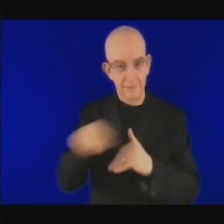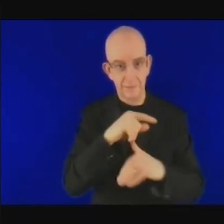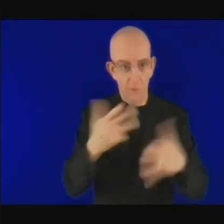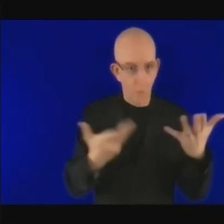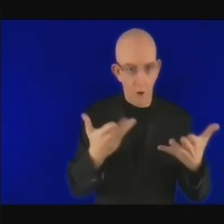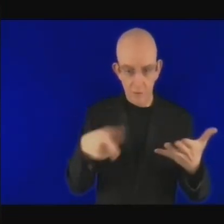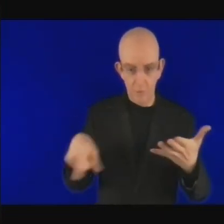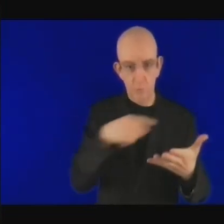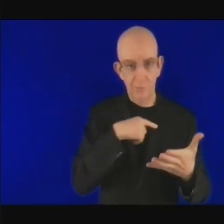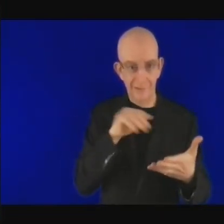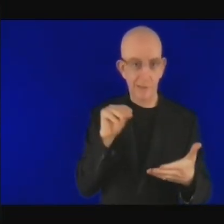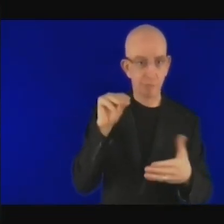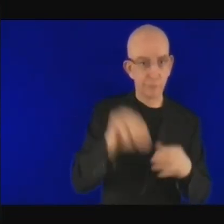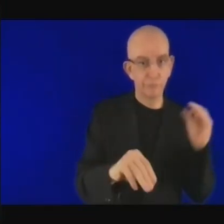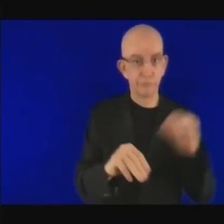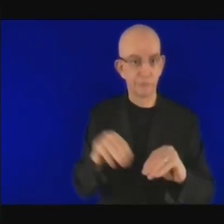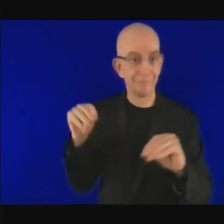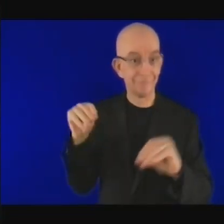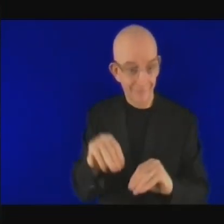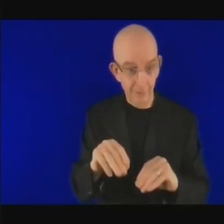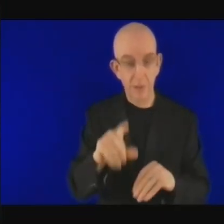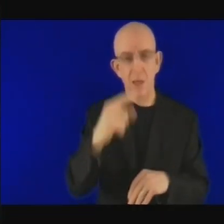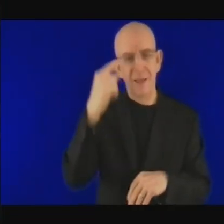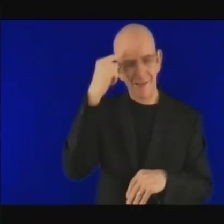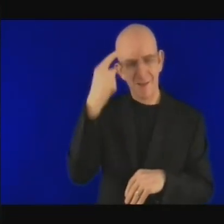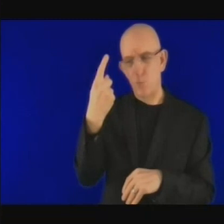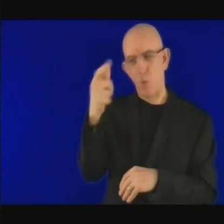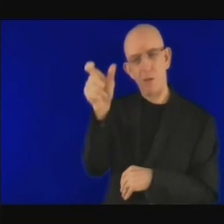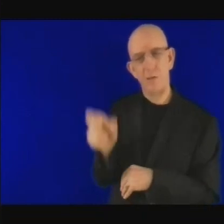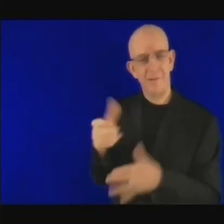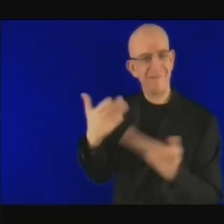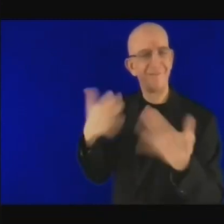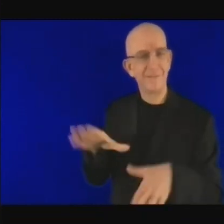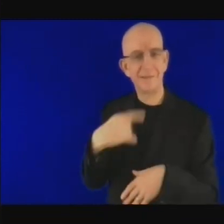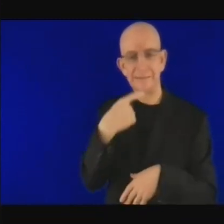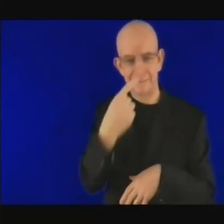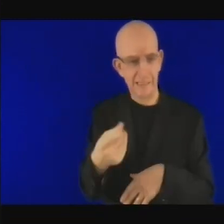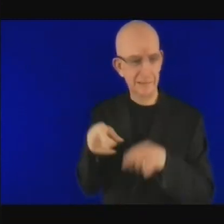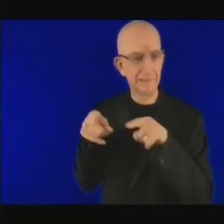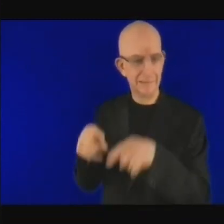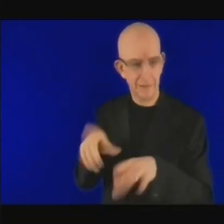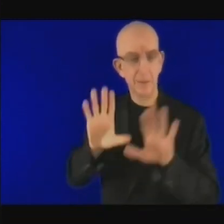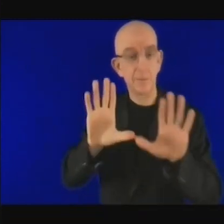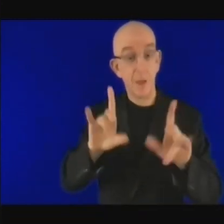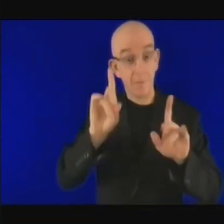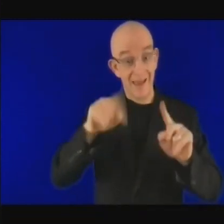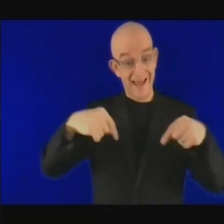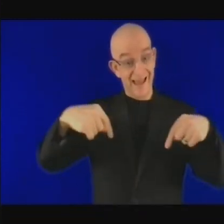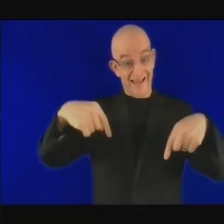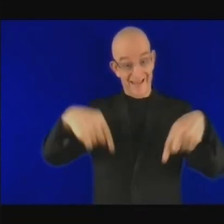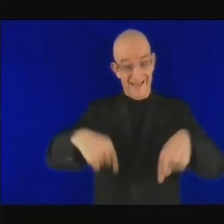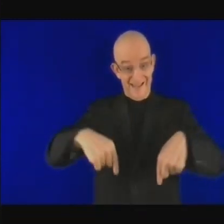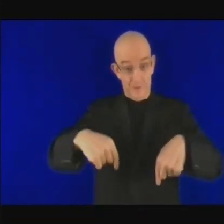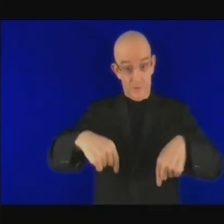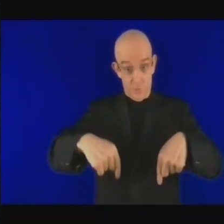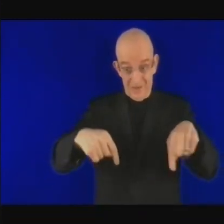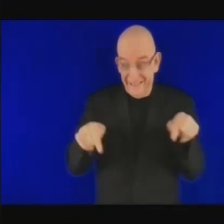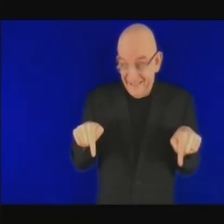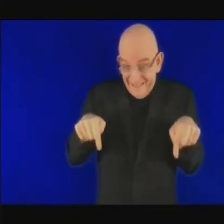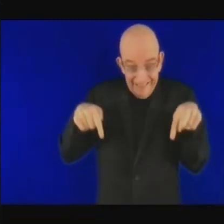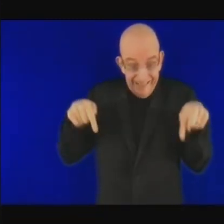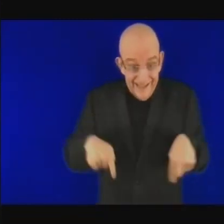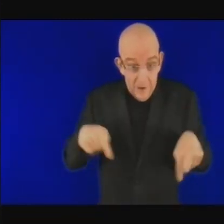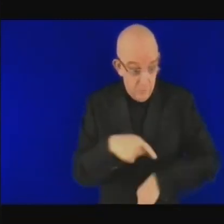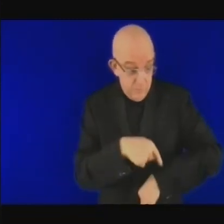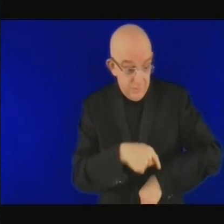que l'énergie hydrothermale l'énergie hydroélectrique sont des énergies plus stables j'aimerais m'en tenir là et